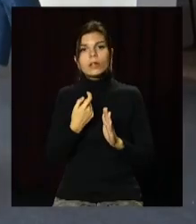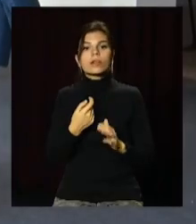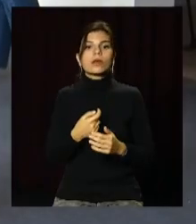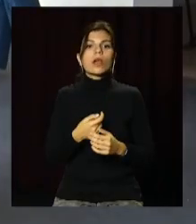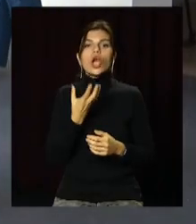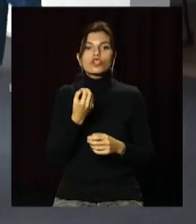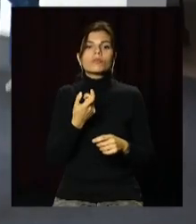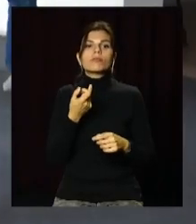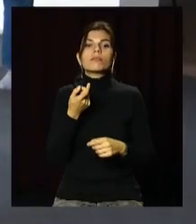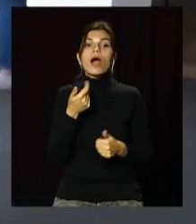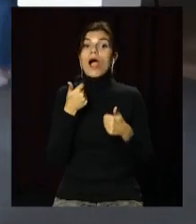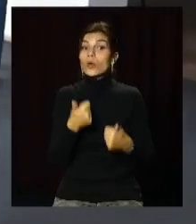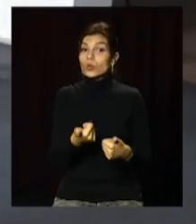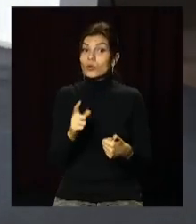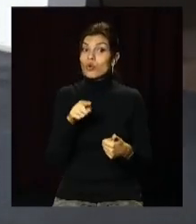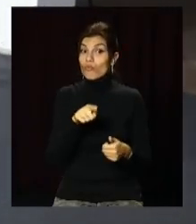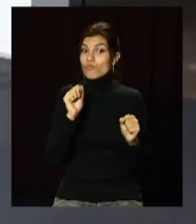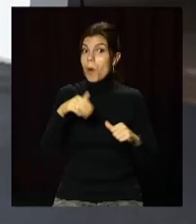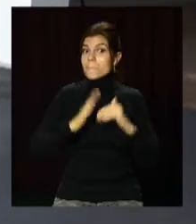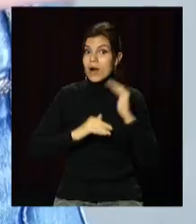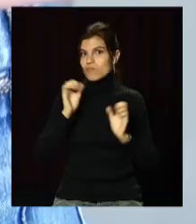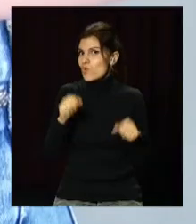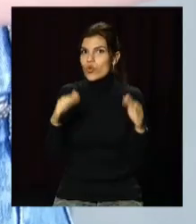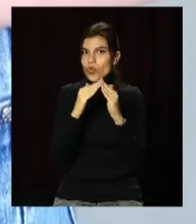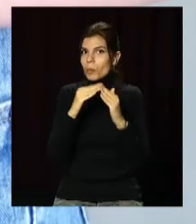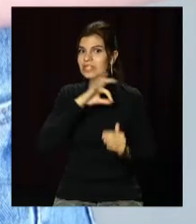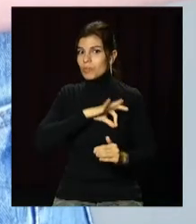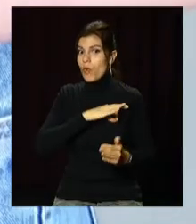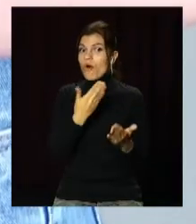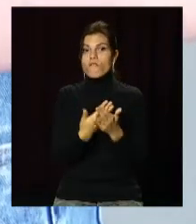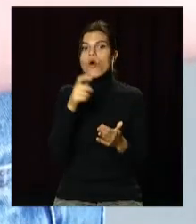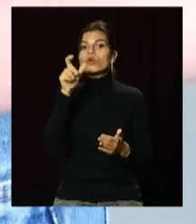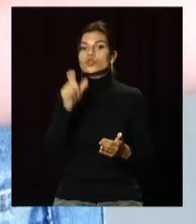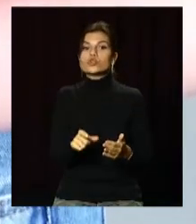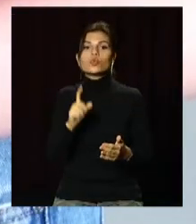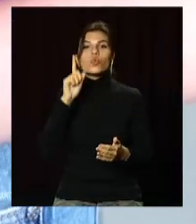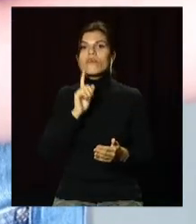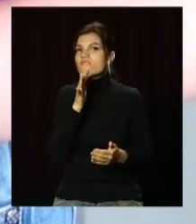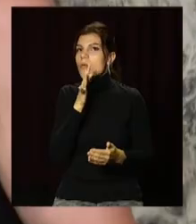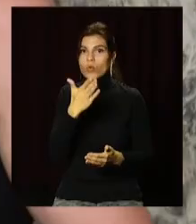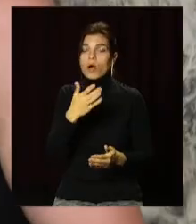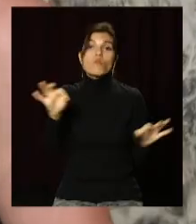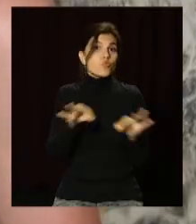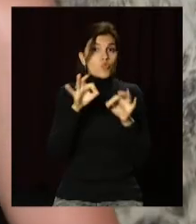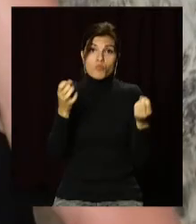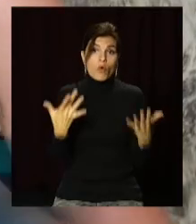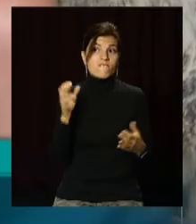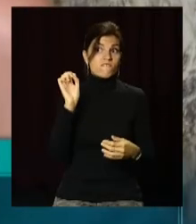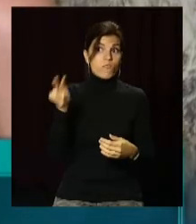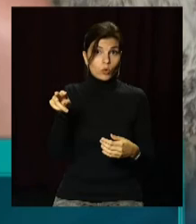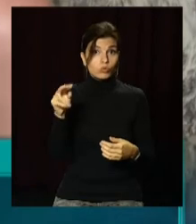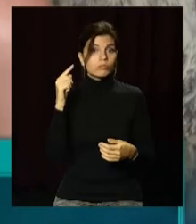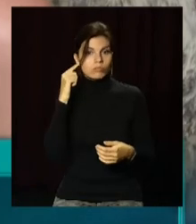релаксу гарний тим, що його можна практикувати вдома, у зручний для людини час. Включаємо музику і